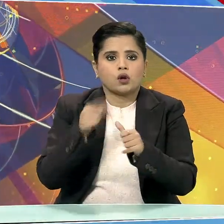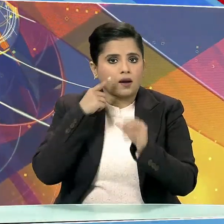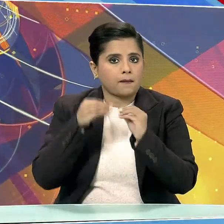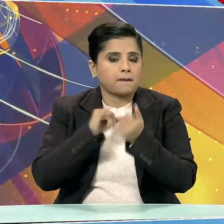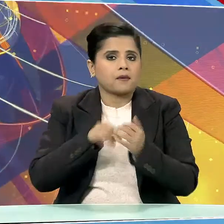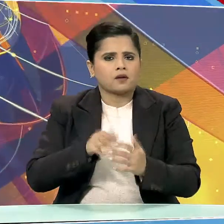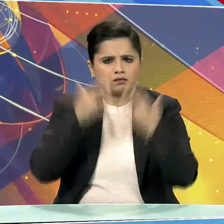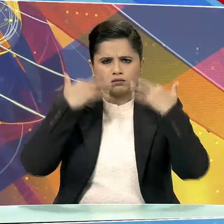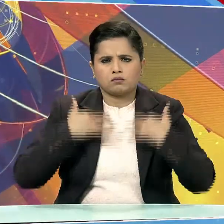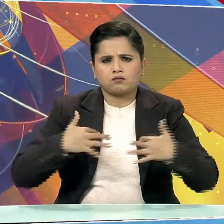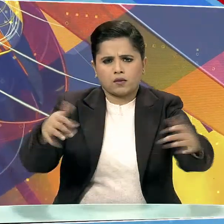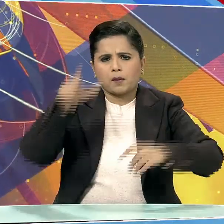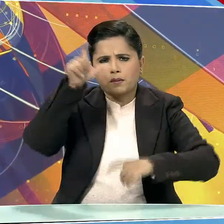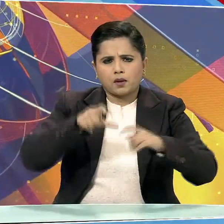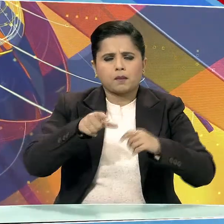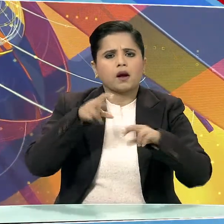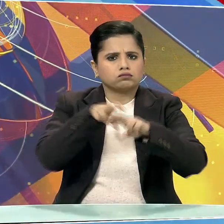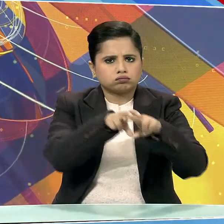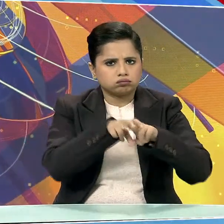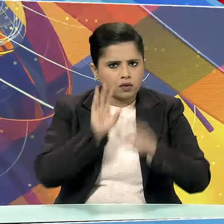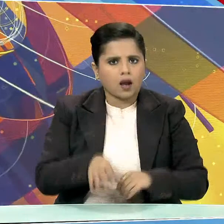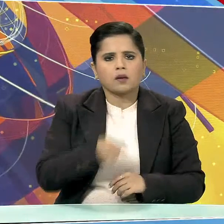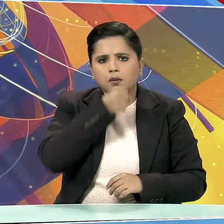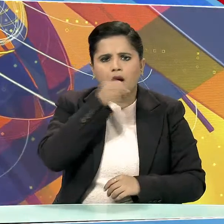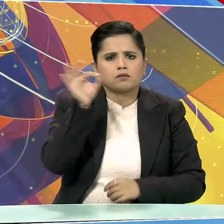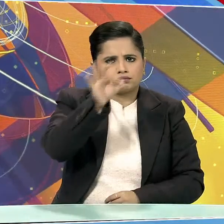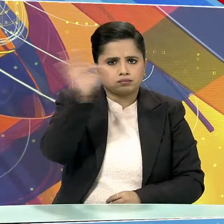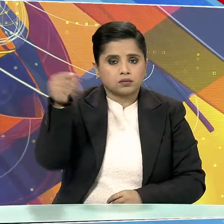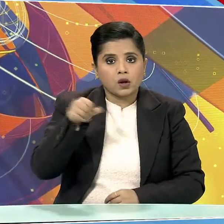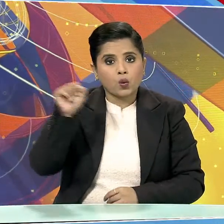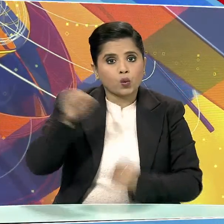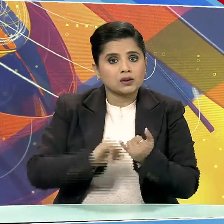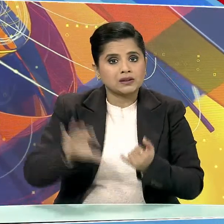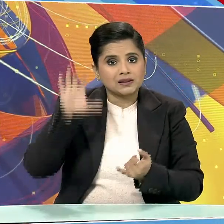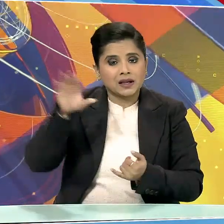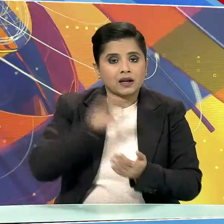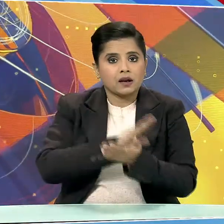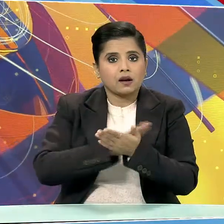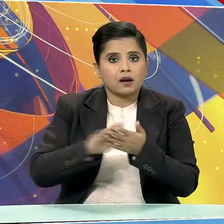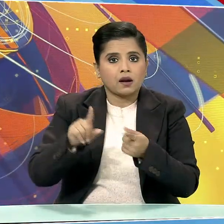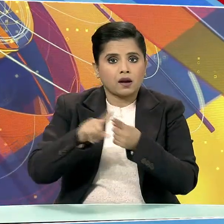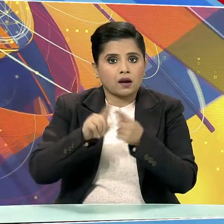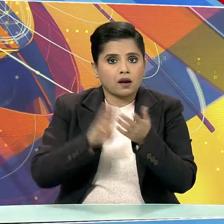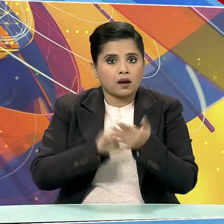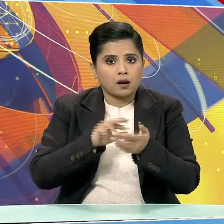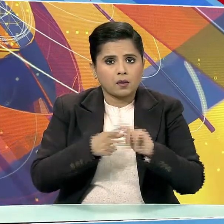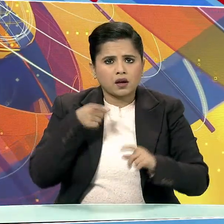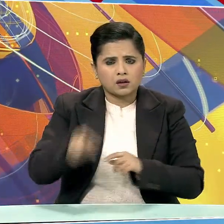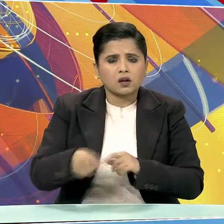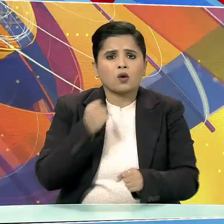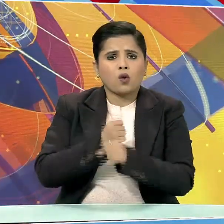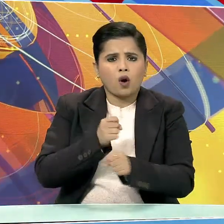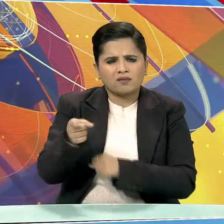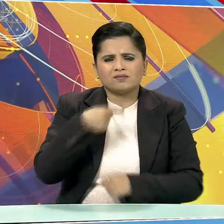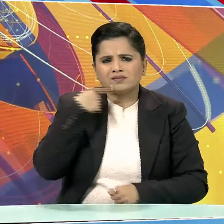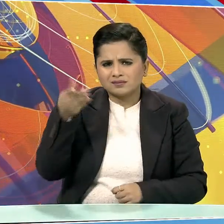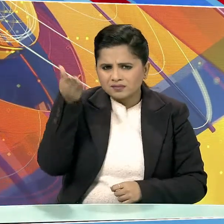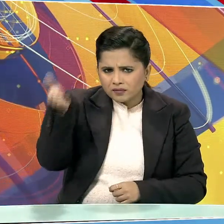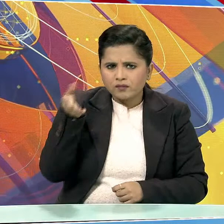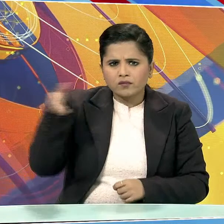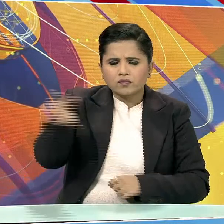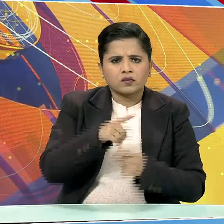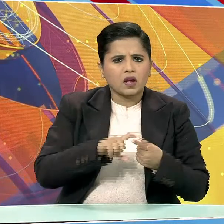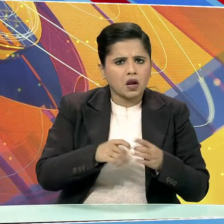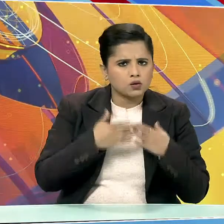जनसभा को संबोधित किया अमिश्याह ने राज्यकी हेमंद सोरेन सरकार को कट घरे में खड़ा करते हुए कहा कि हमने